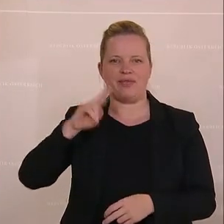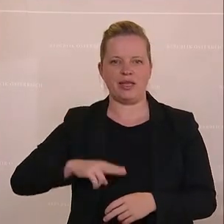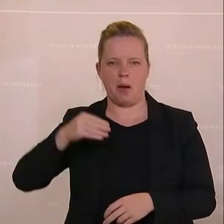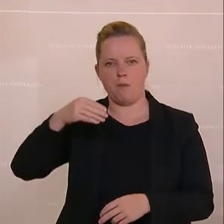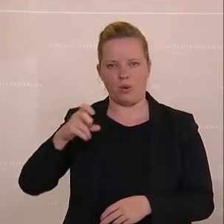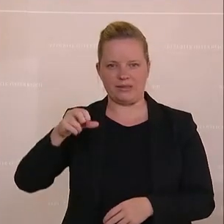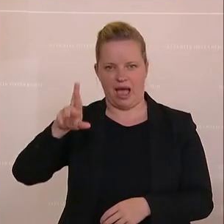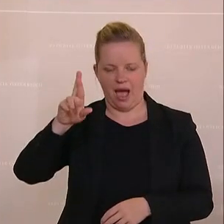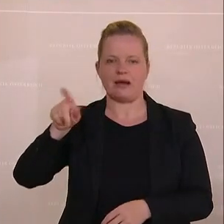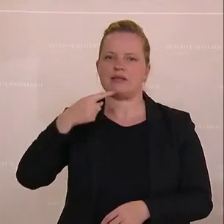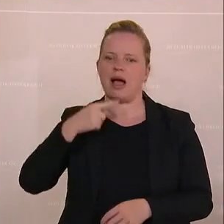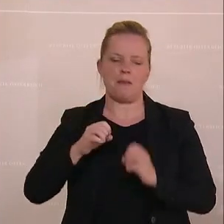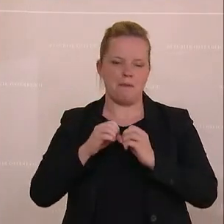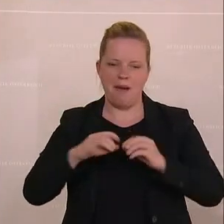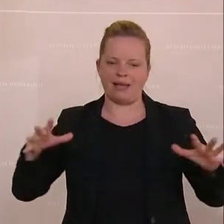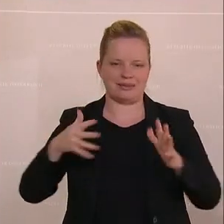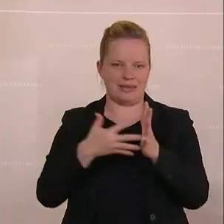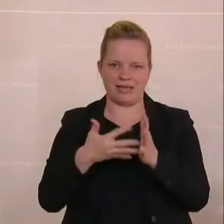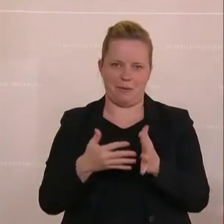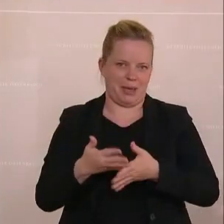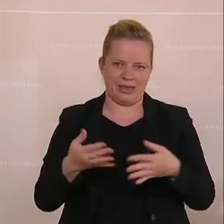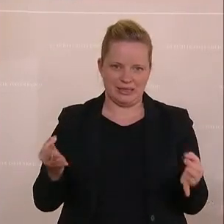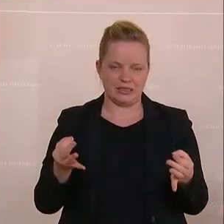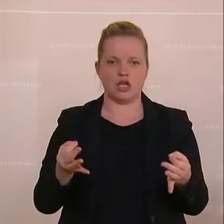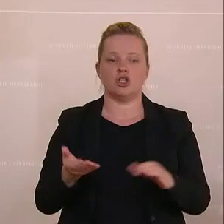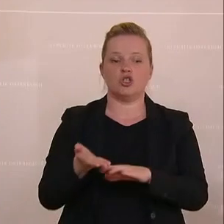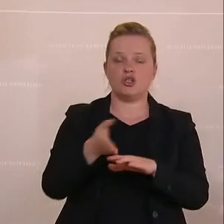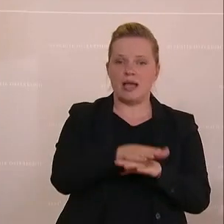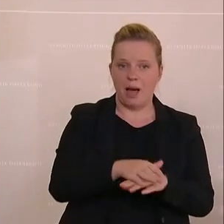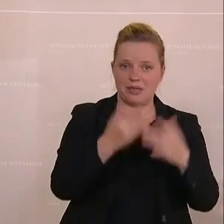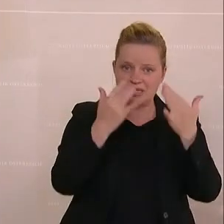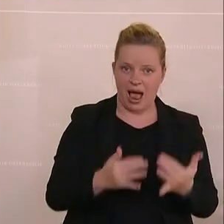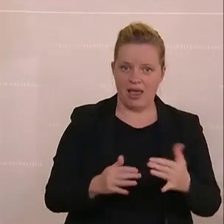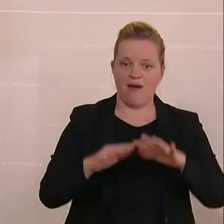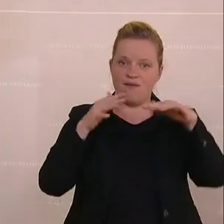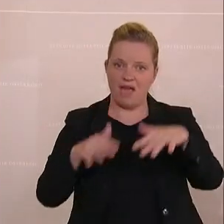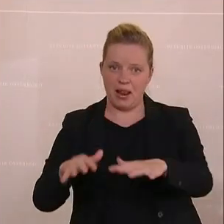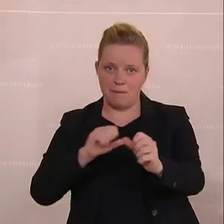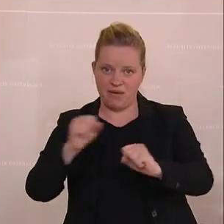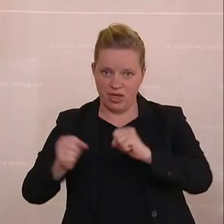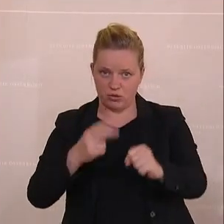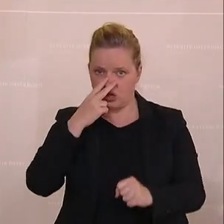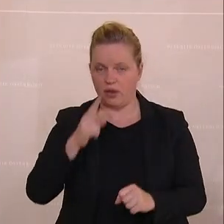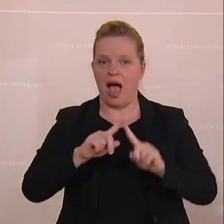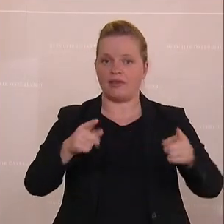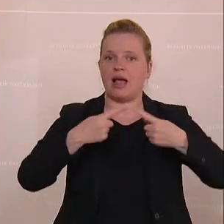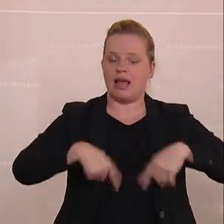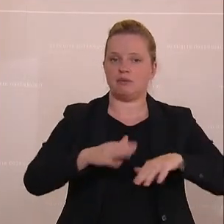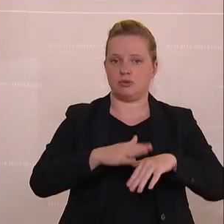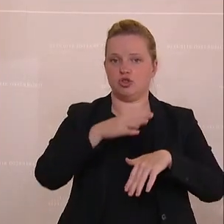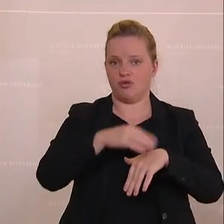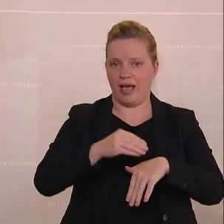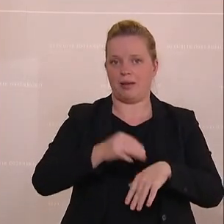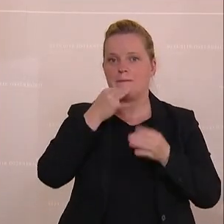Massentests haben nichts gebracht. Und schaut man sich die Sterbezahlen und die Wellenbewegungen an, sind Länder wie beispielsweise Schweden weit